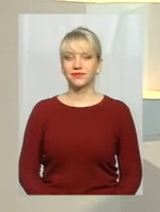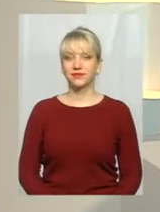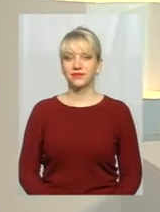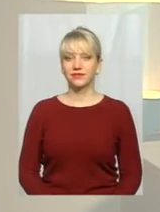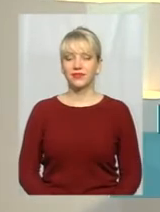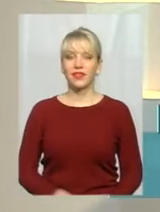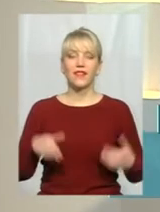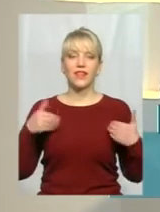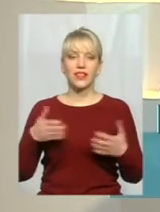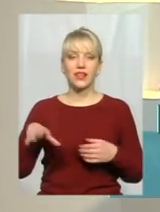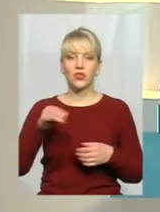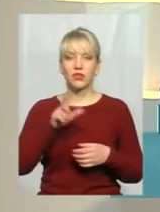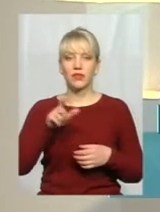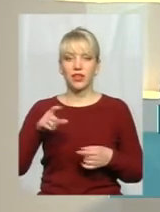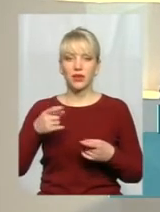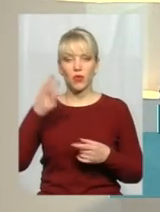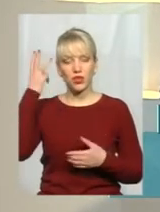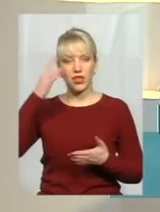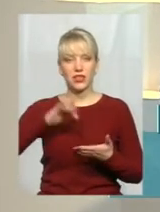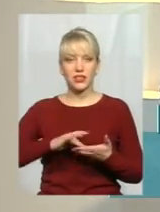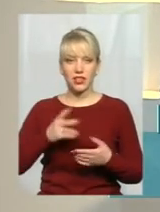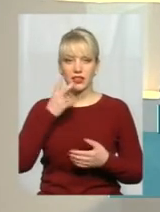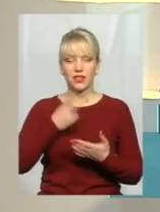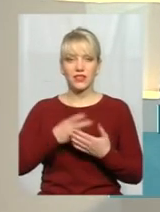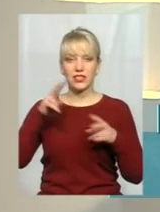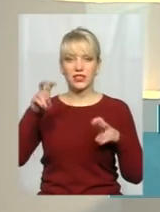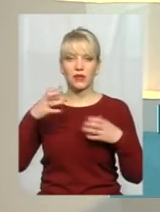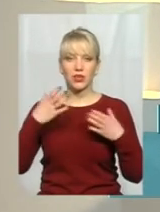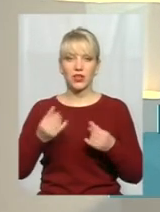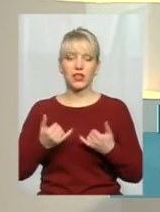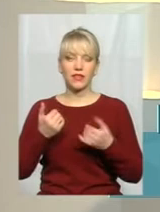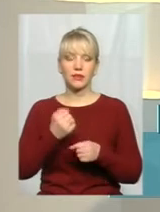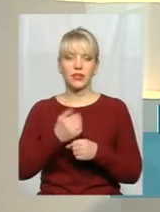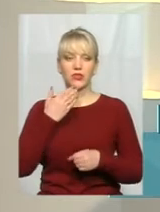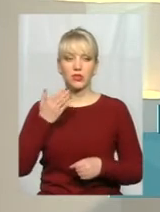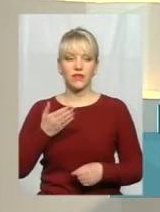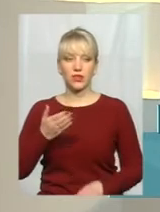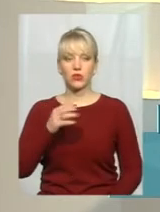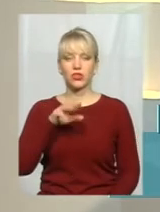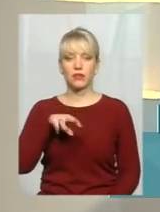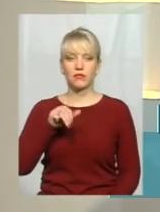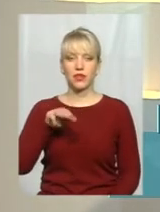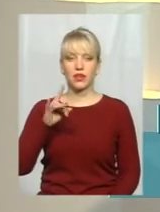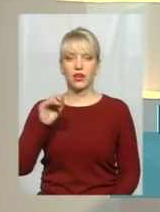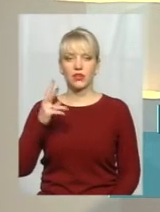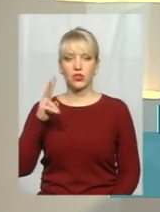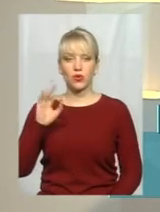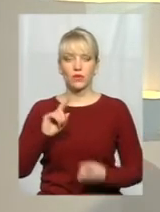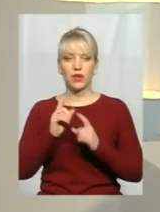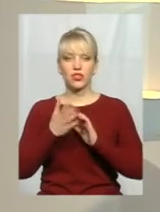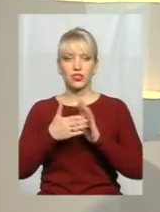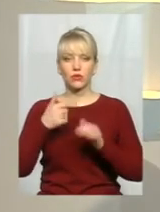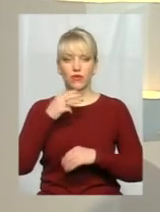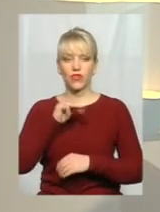Мої вітання усім телегалідачам Поділяцентр в ефірі тема дня. Сьогодні для вас у студії працює ведуча юна мітражко, переклад на мову жестів